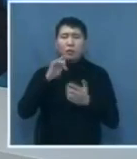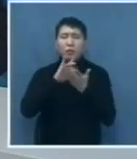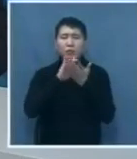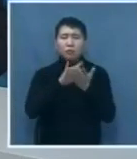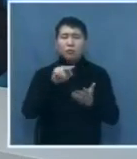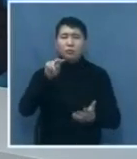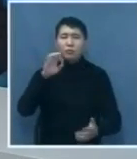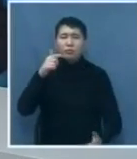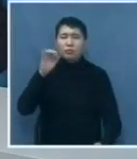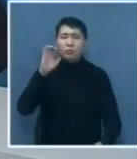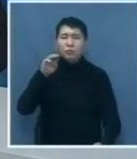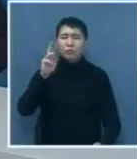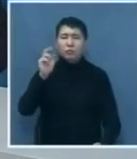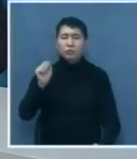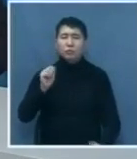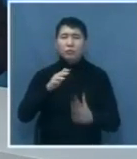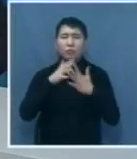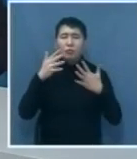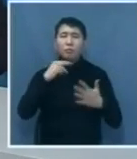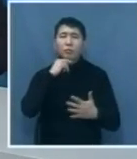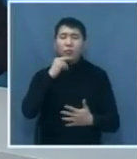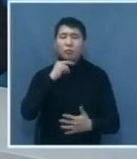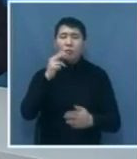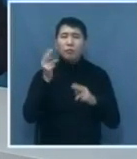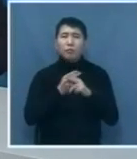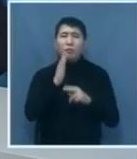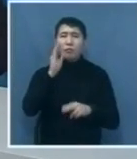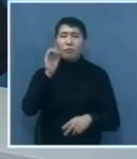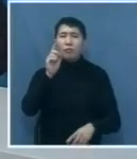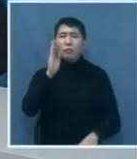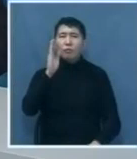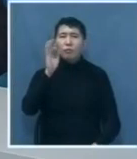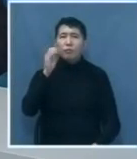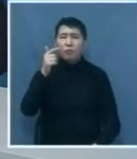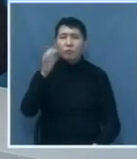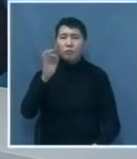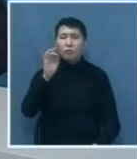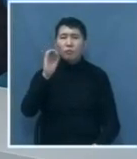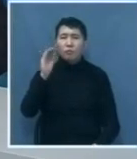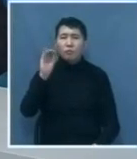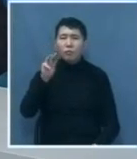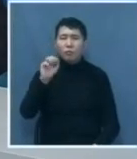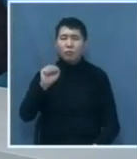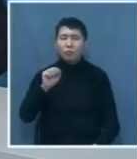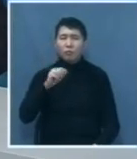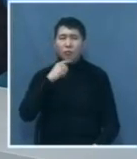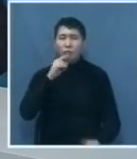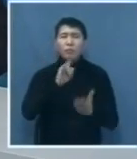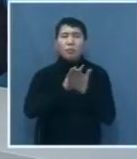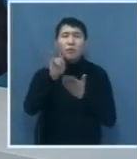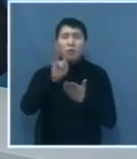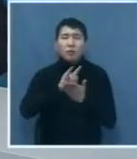Отдельное внимание на встречу уделено вопросам безвизового режима для граждан обеих стран. Возобновление прямого авиасообщения между